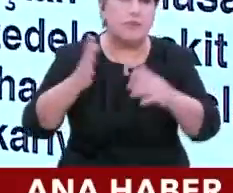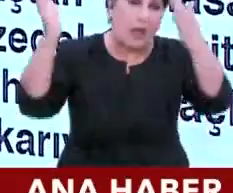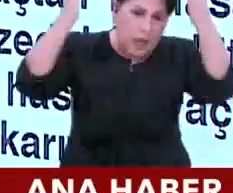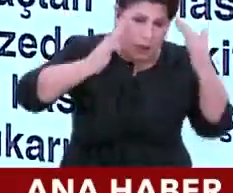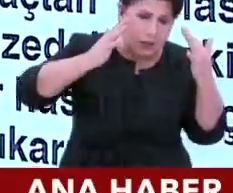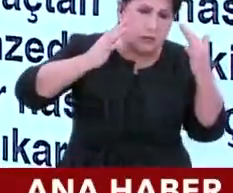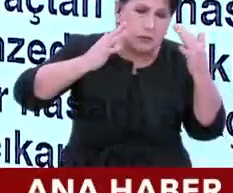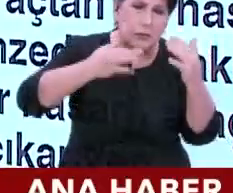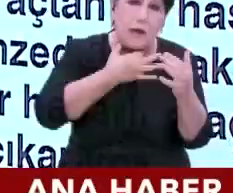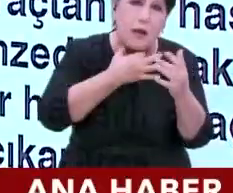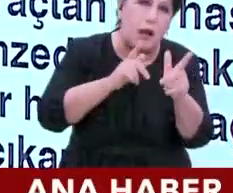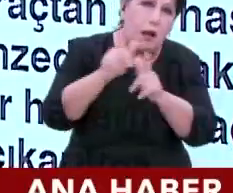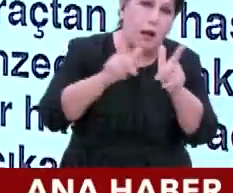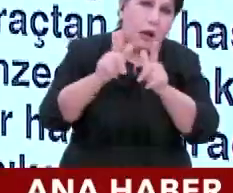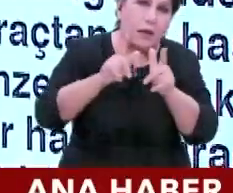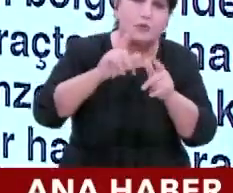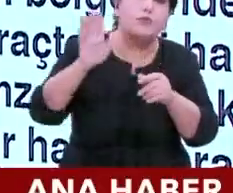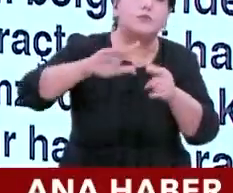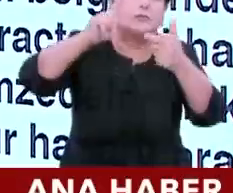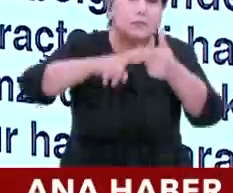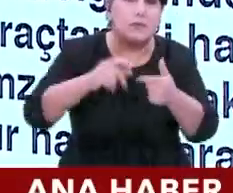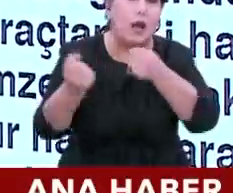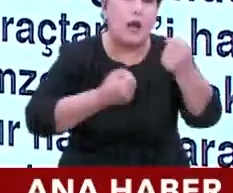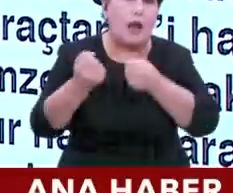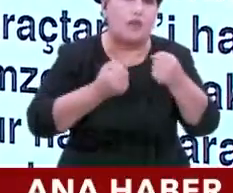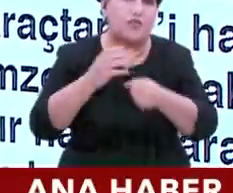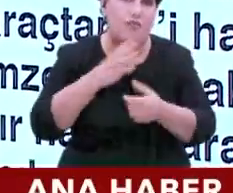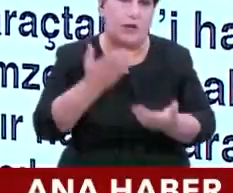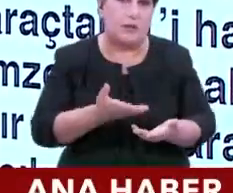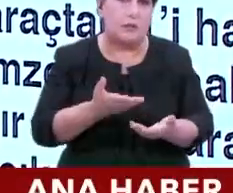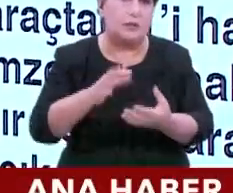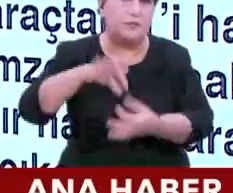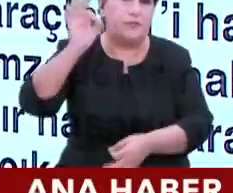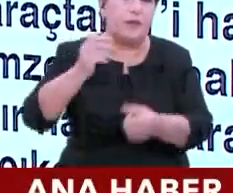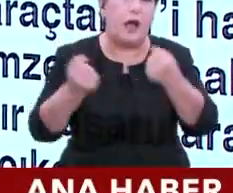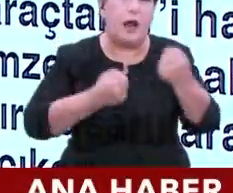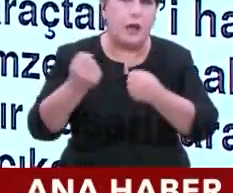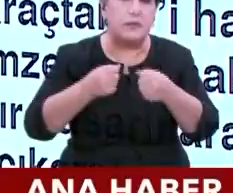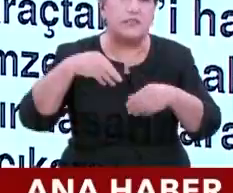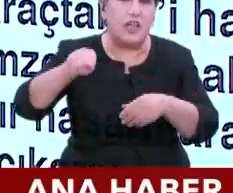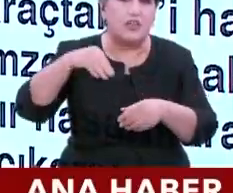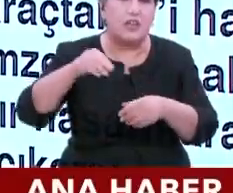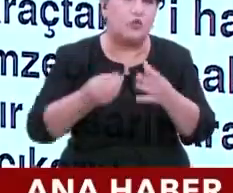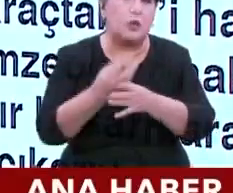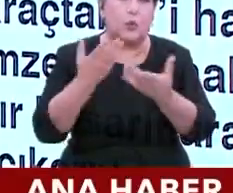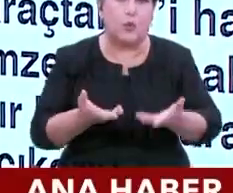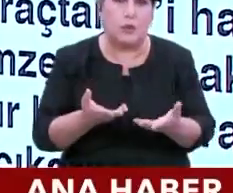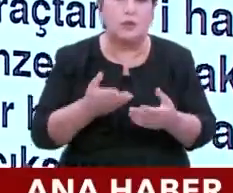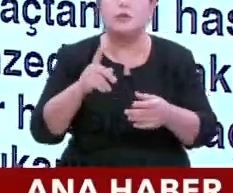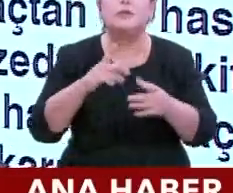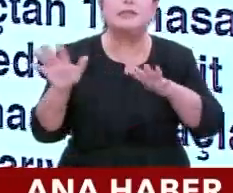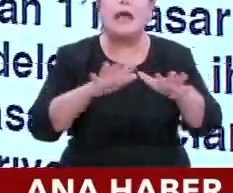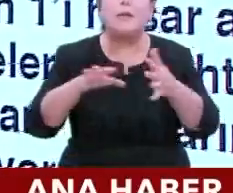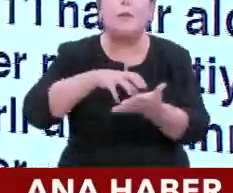altında kalıp da pert olan araçları var. Ve bakınız depremzedelerimiz araçlarını satışa çıkarıyorlar. Deprem